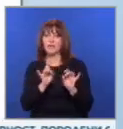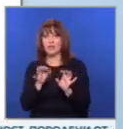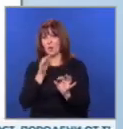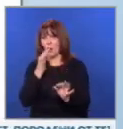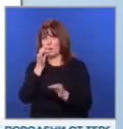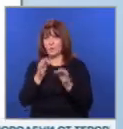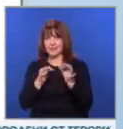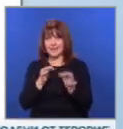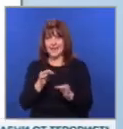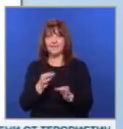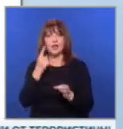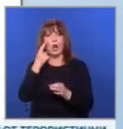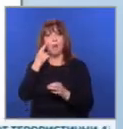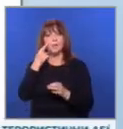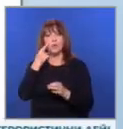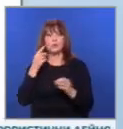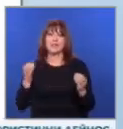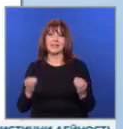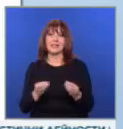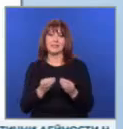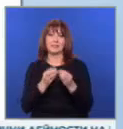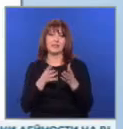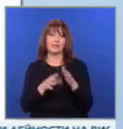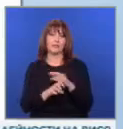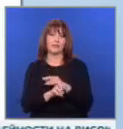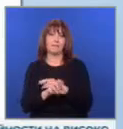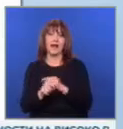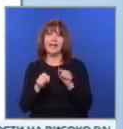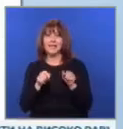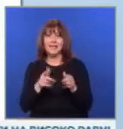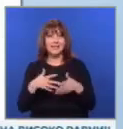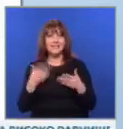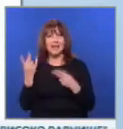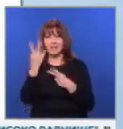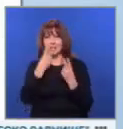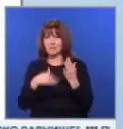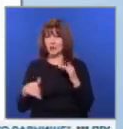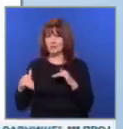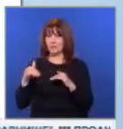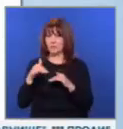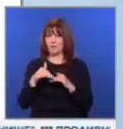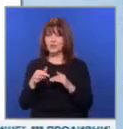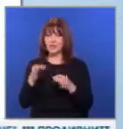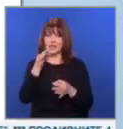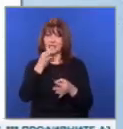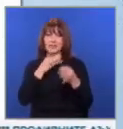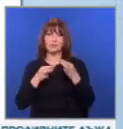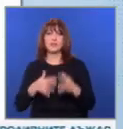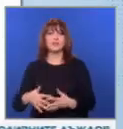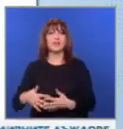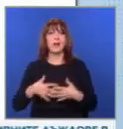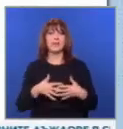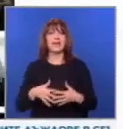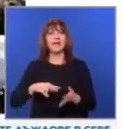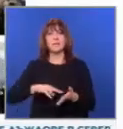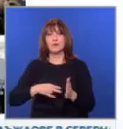обясняват, анализират и прогнозират събитията от кампанията. За тези, които искат да научат повече да се обяснят американската политика